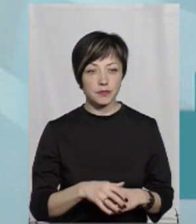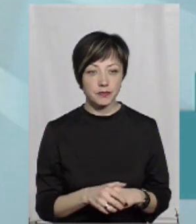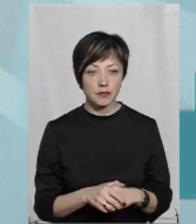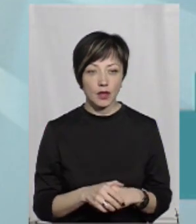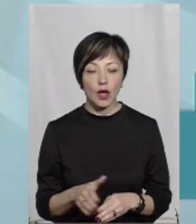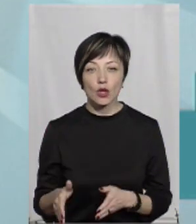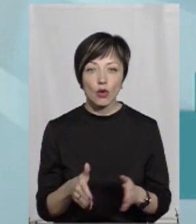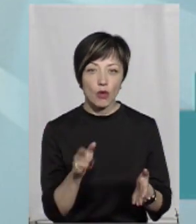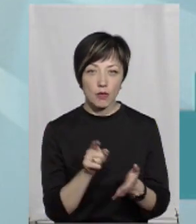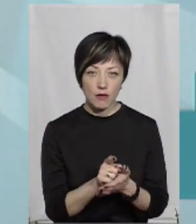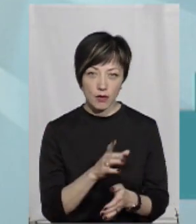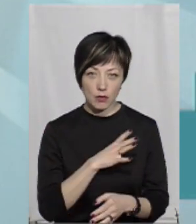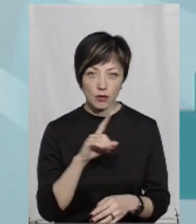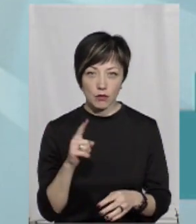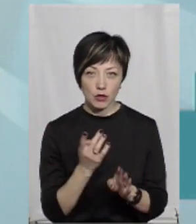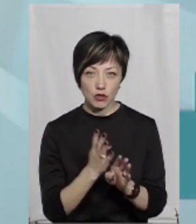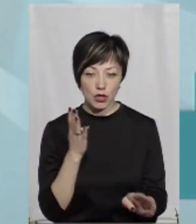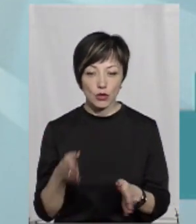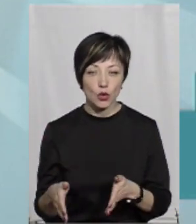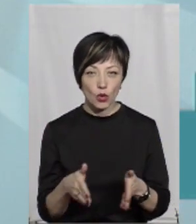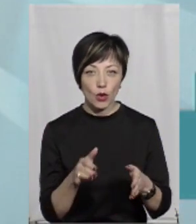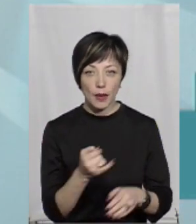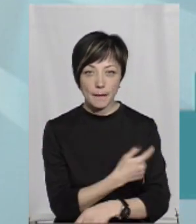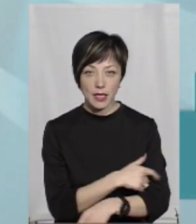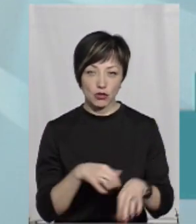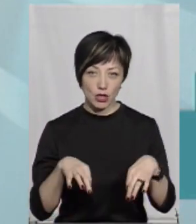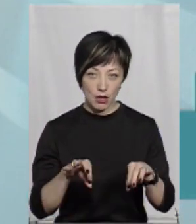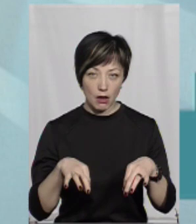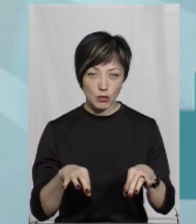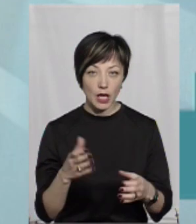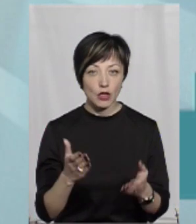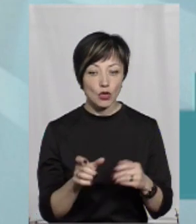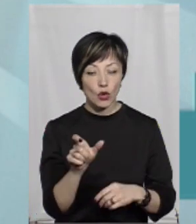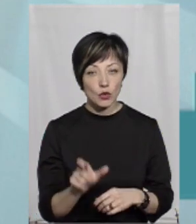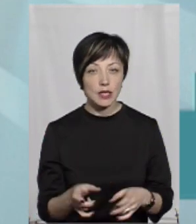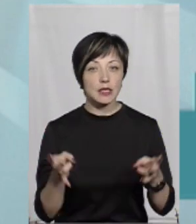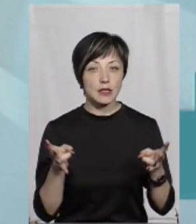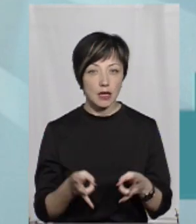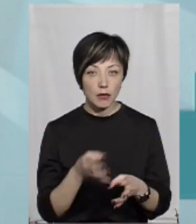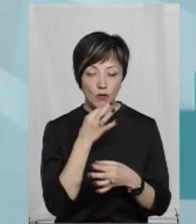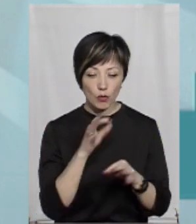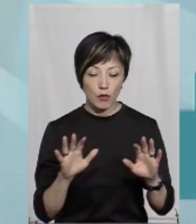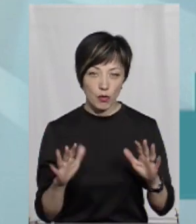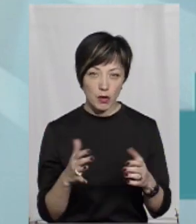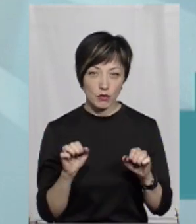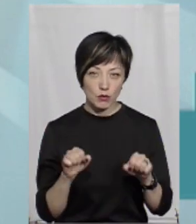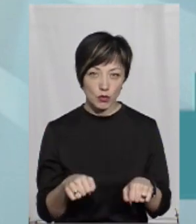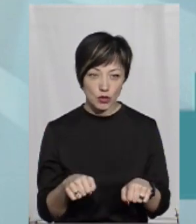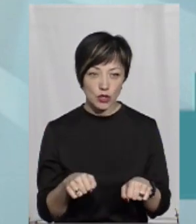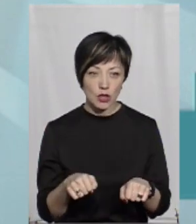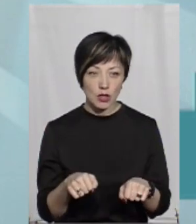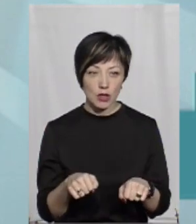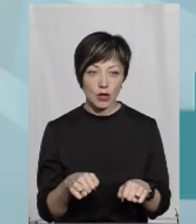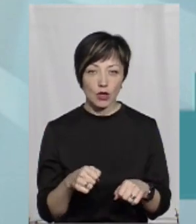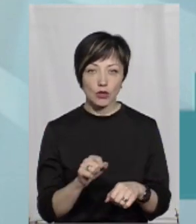кілометр. Дороги повинні бути. В першу чергу дороги і медичний транспорт. Якщо людині треба, в будь момент, ми можемо до